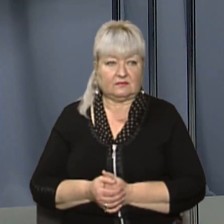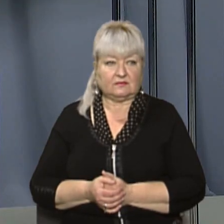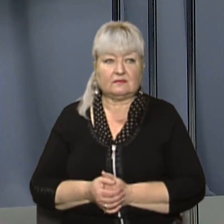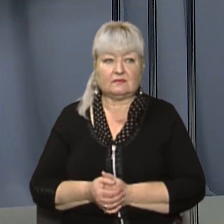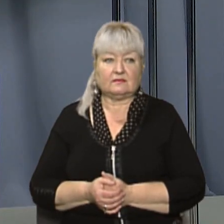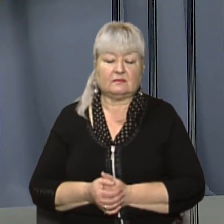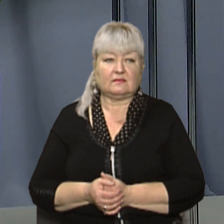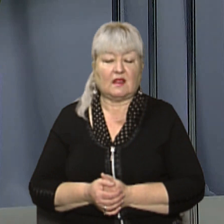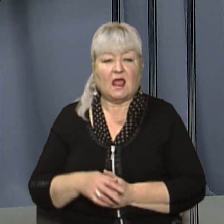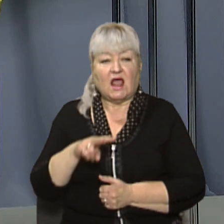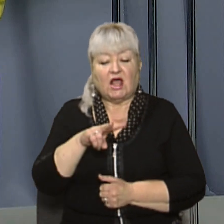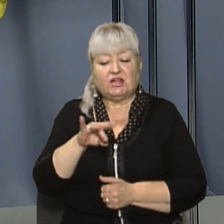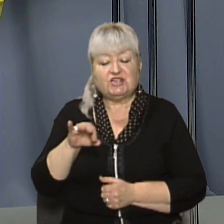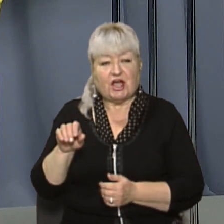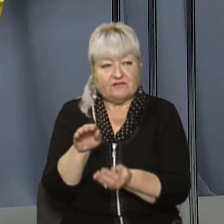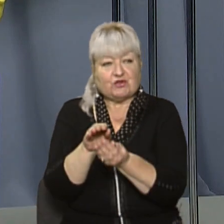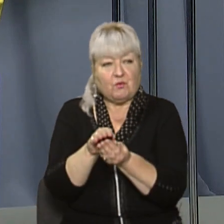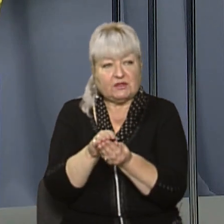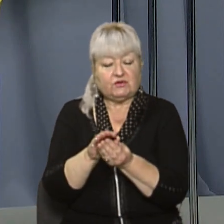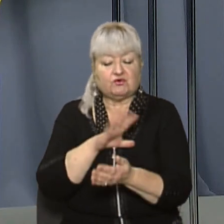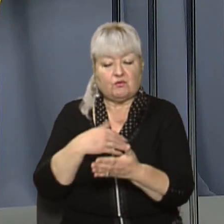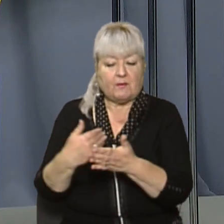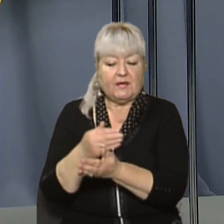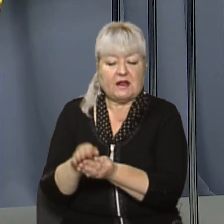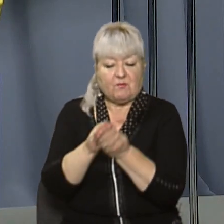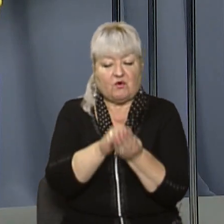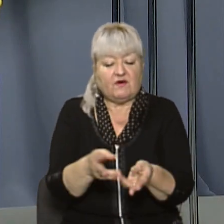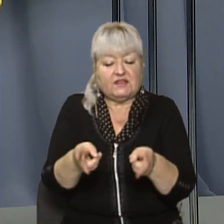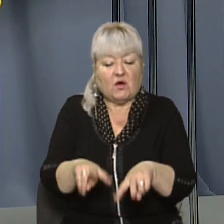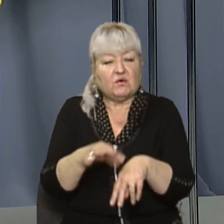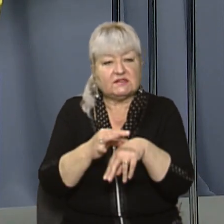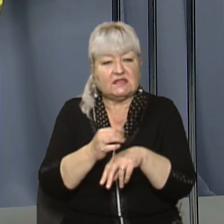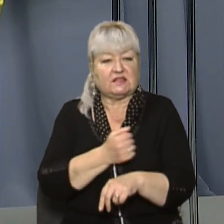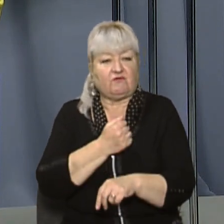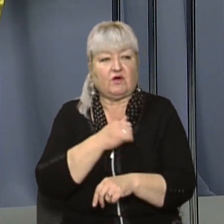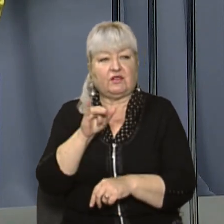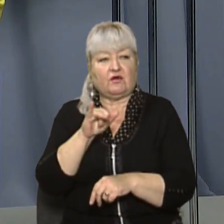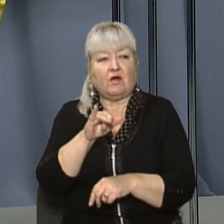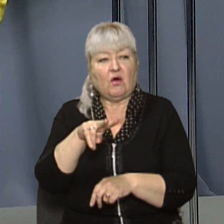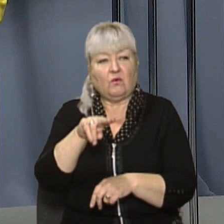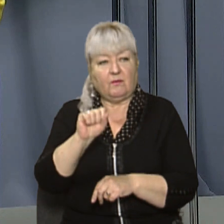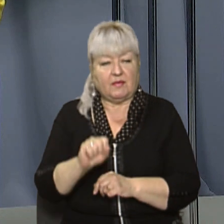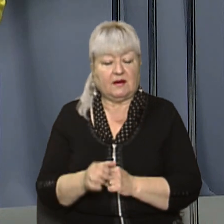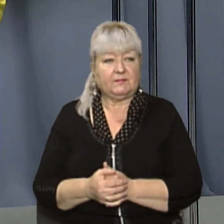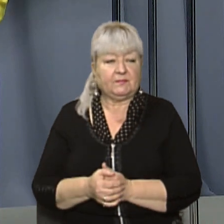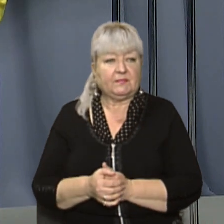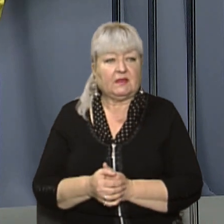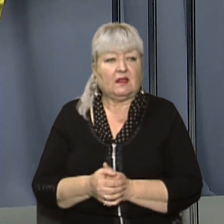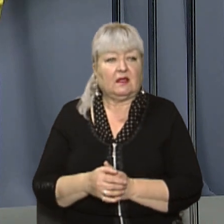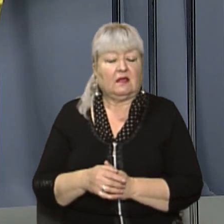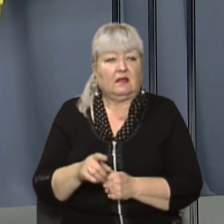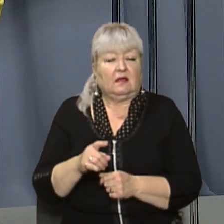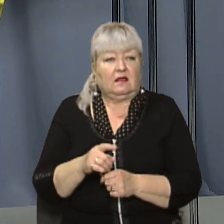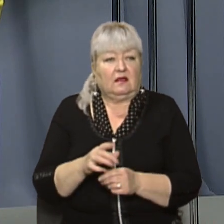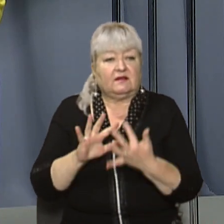На Личаківському кладовищі відбулося перепоховання останків воїнів УПА – Михайла Мочурада та Дмитра Онищака із